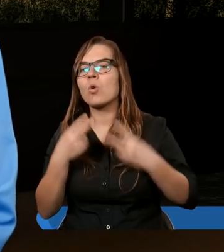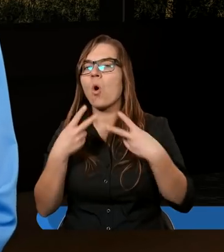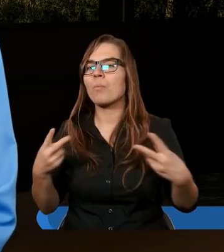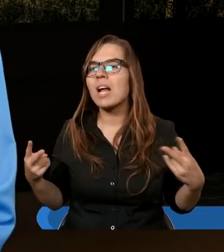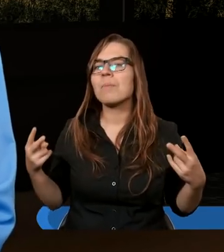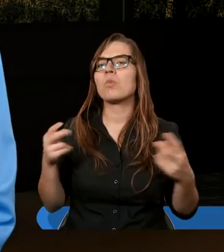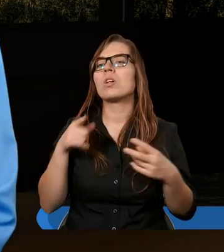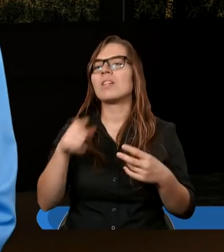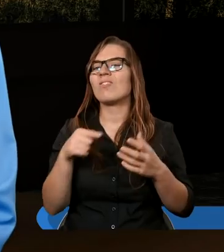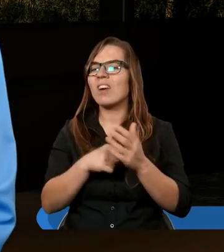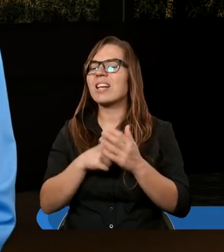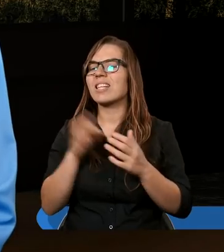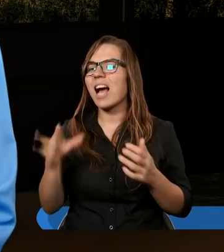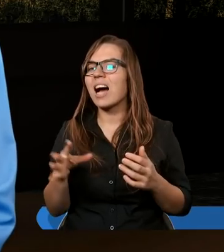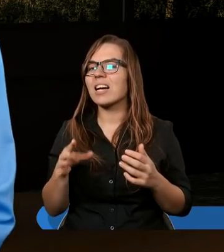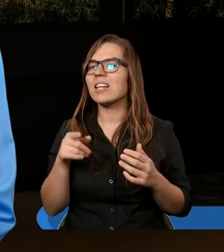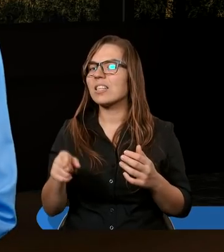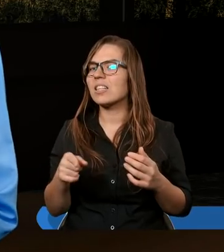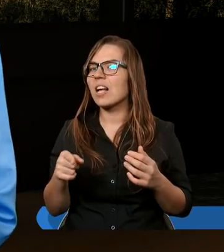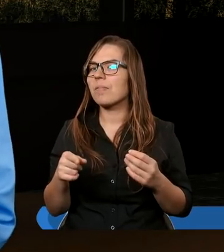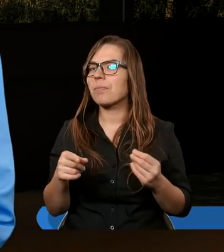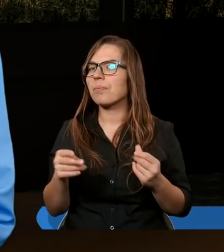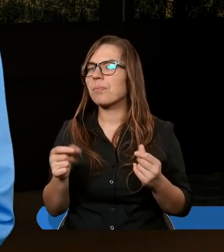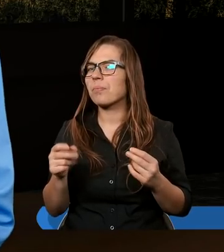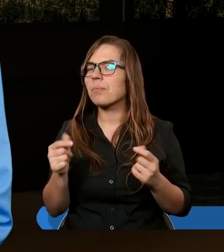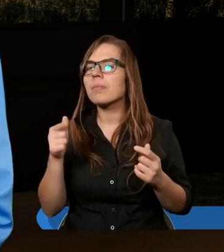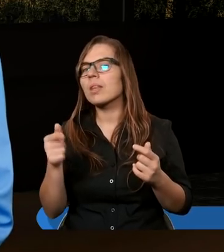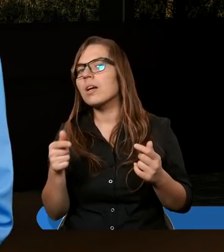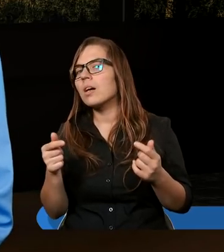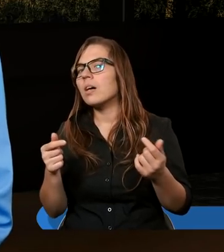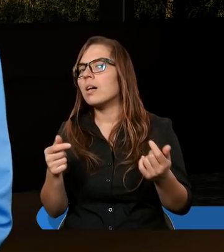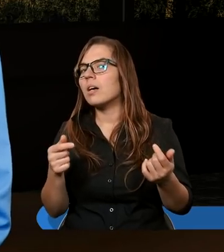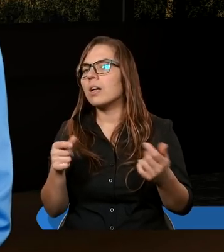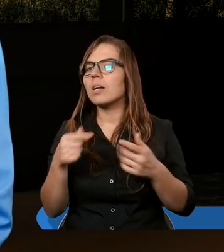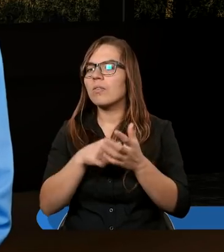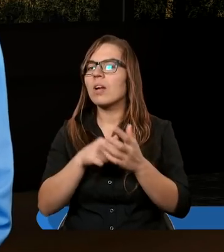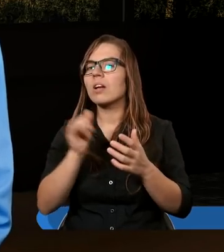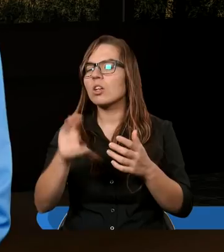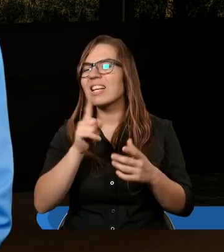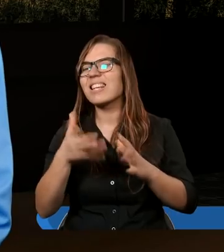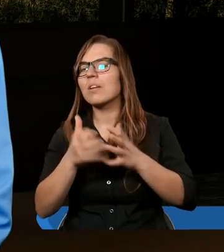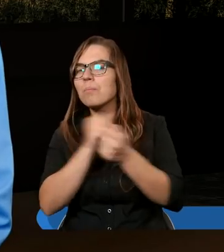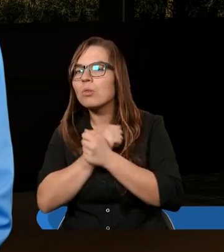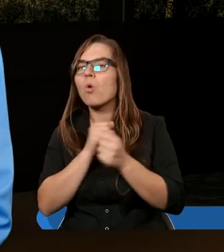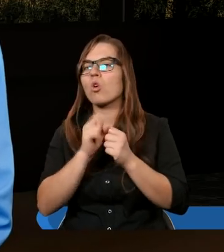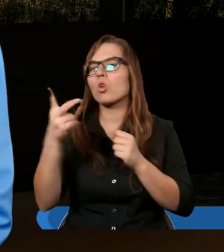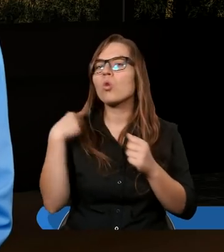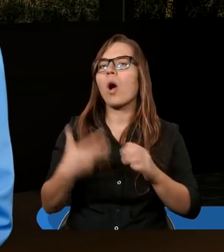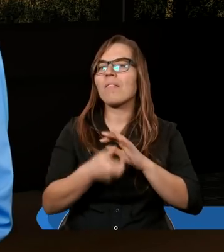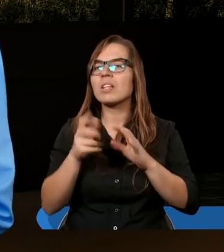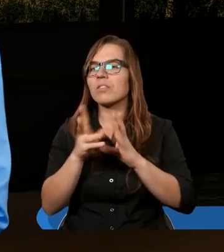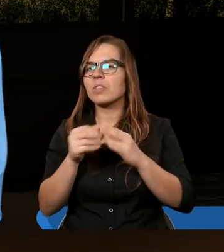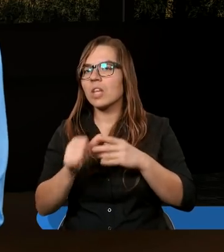uprzejmość. I to są wszystko te rzeczy, które wypływają z miłości do drugiej osoby.